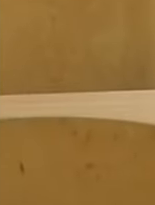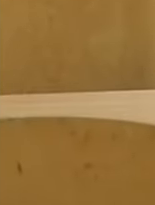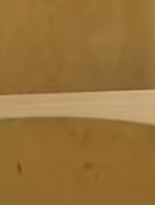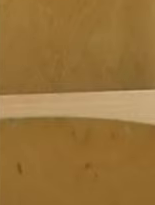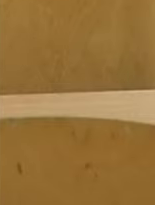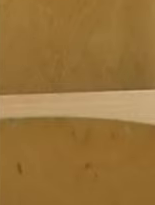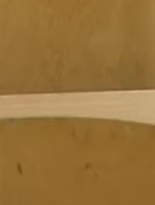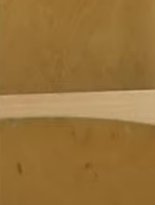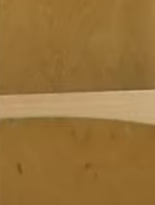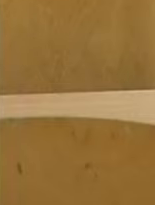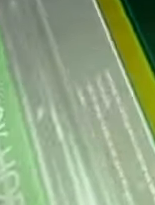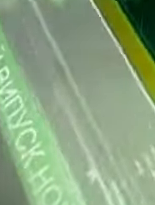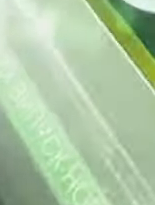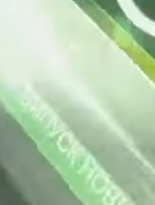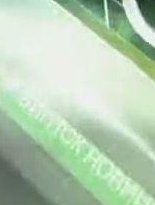інформаційного випуску.